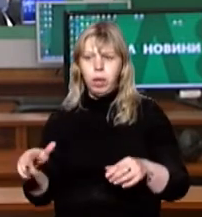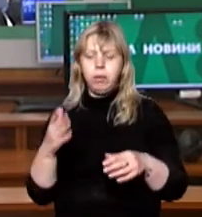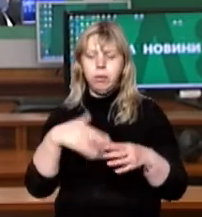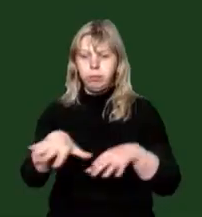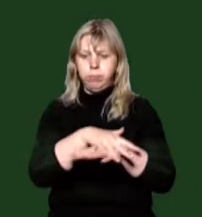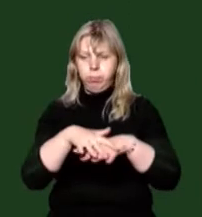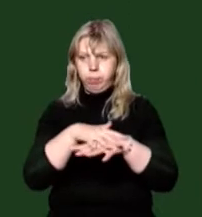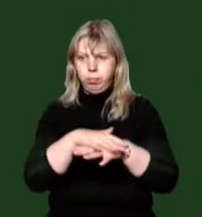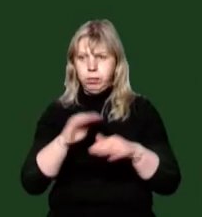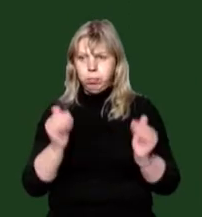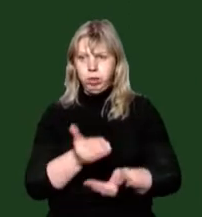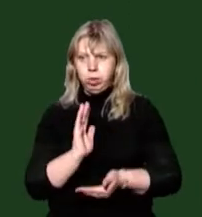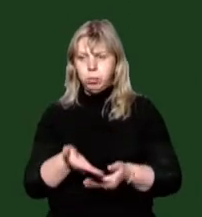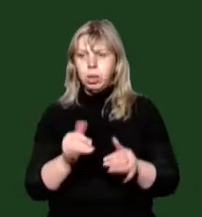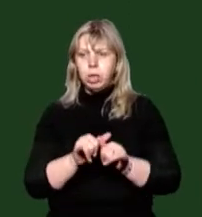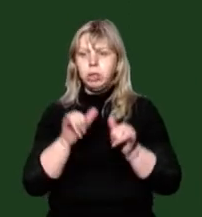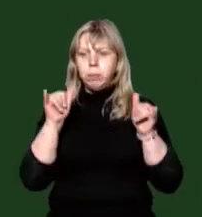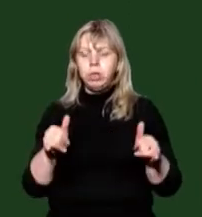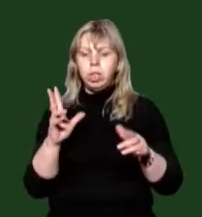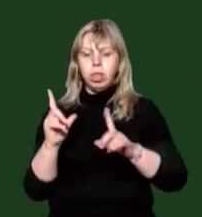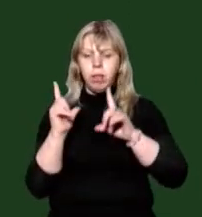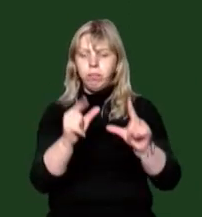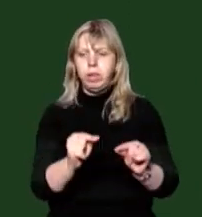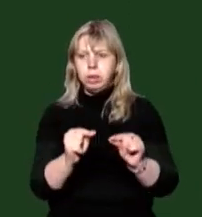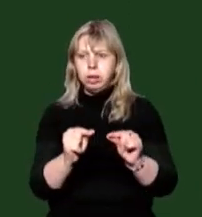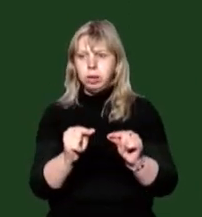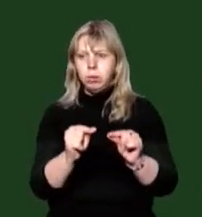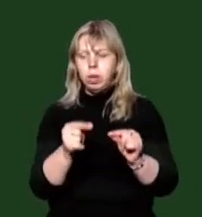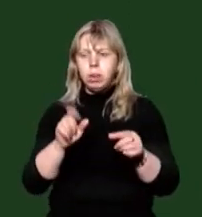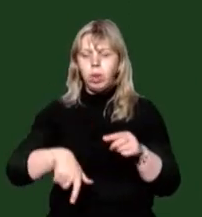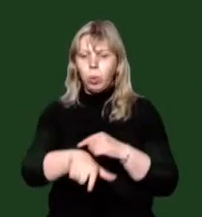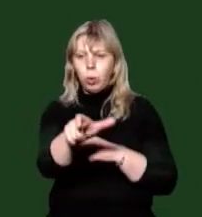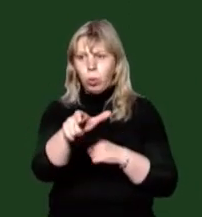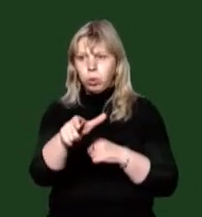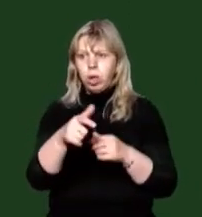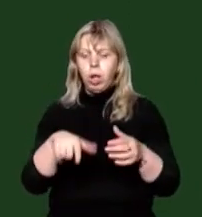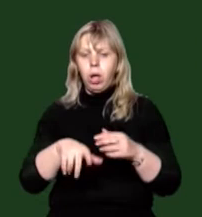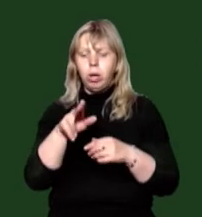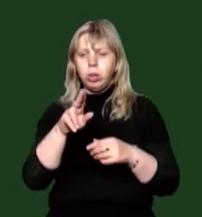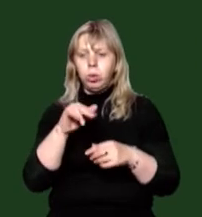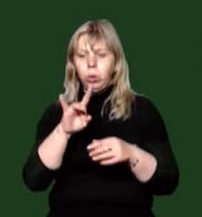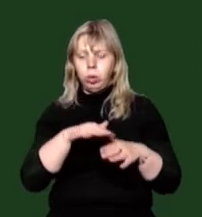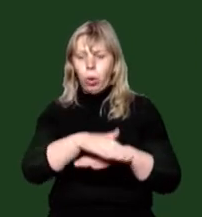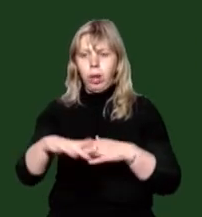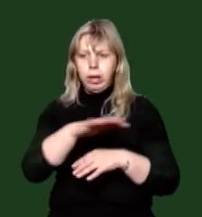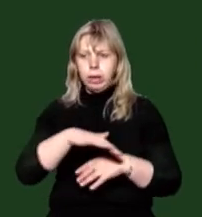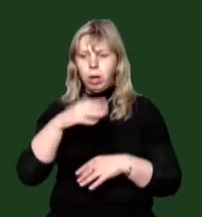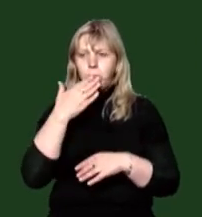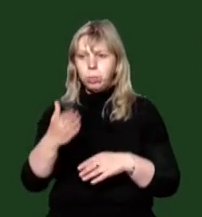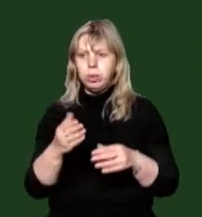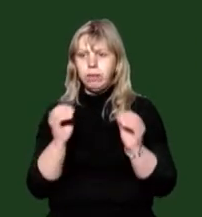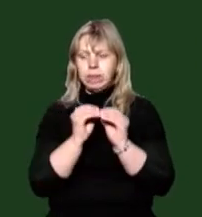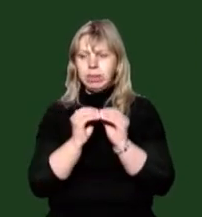громадських місцях. Зміщений буде на виїзді на дорогу Долина Хуста. Сьогодні десь у 10